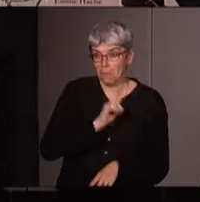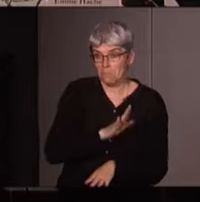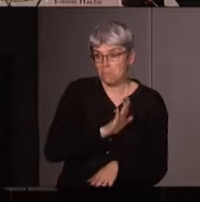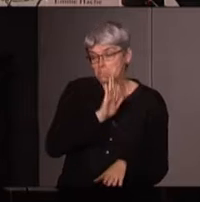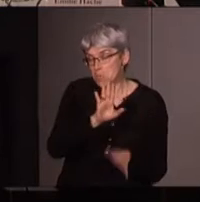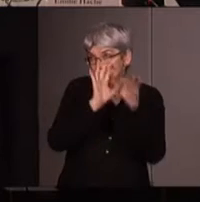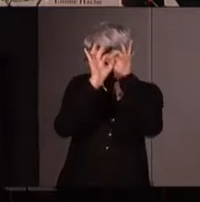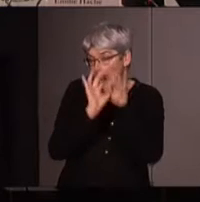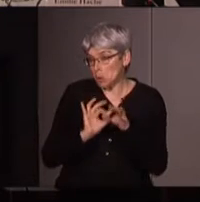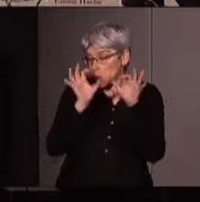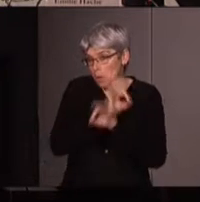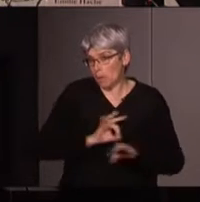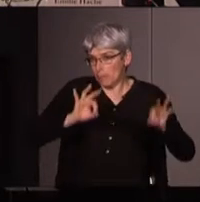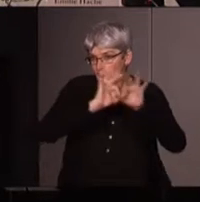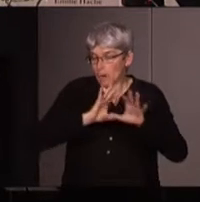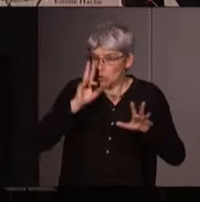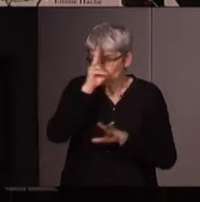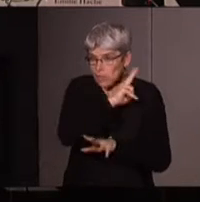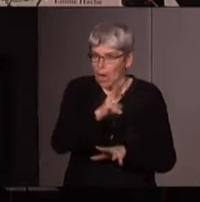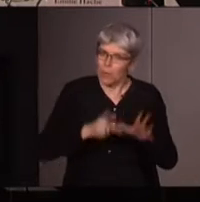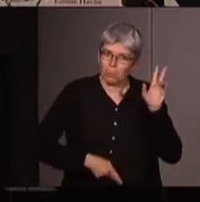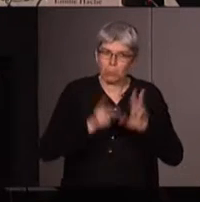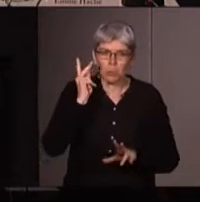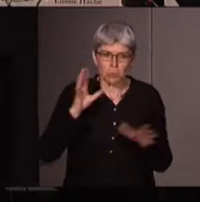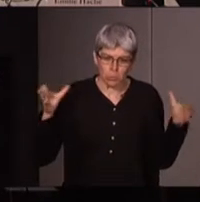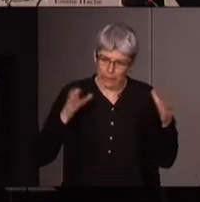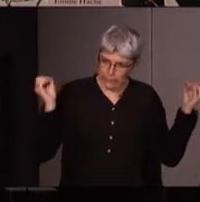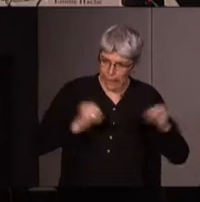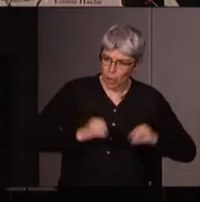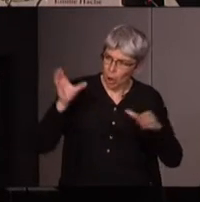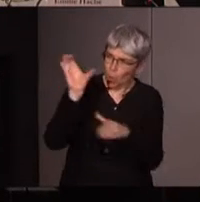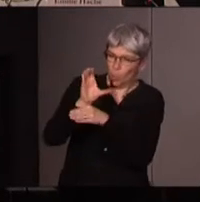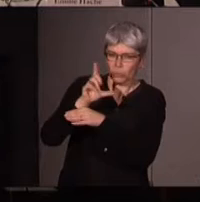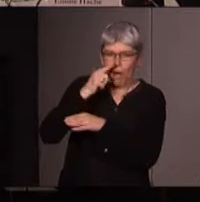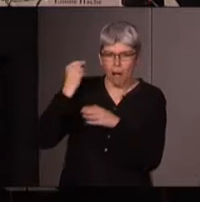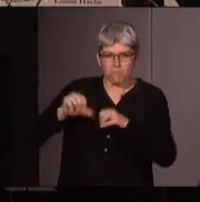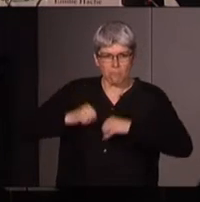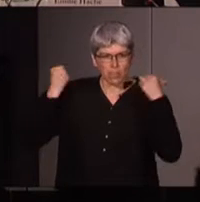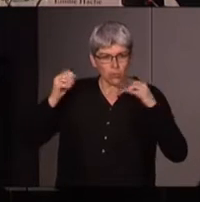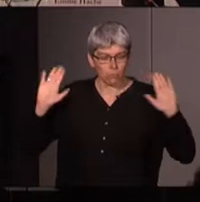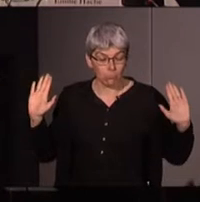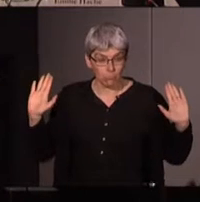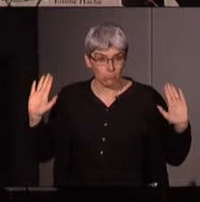un peu religieuses comme ça mais de manière générale on était tous toutes d'accord contre les machos c'est vrai